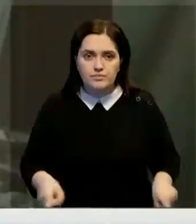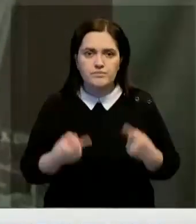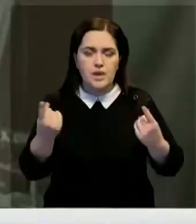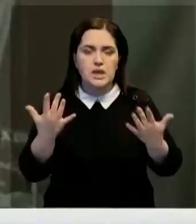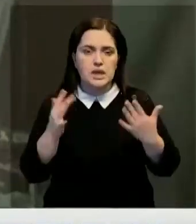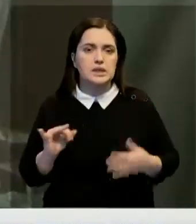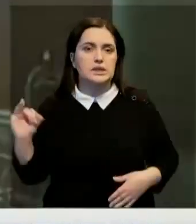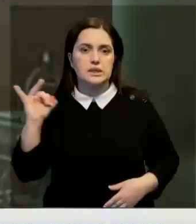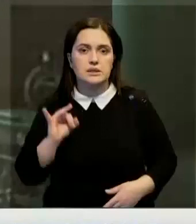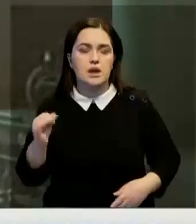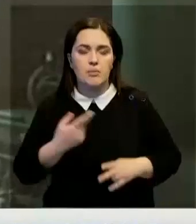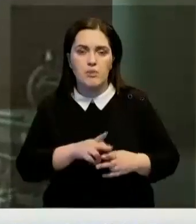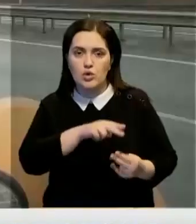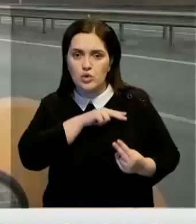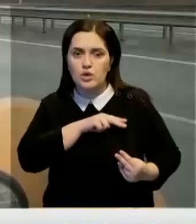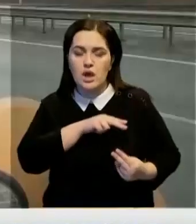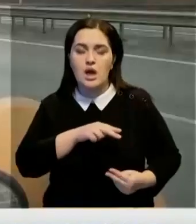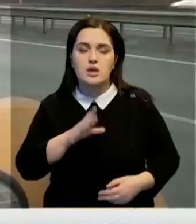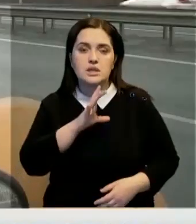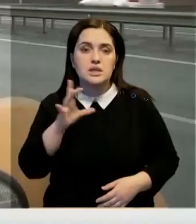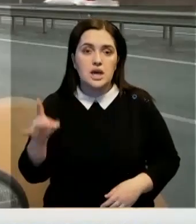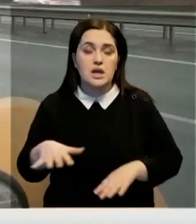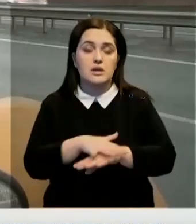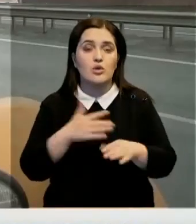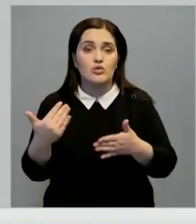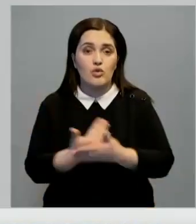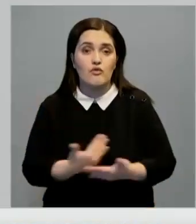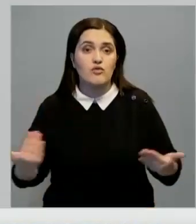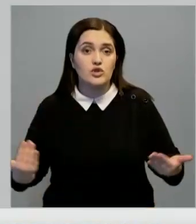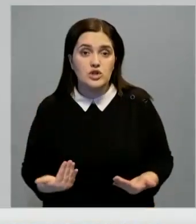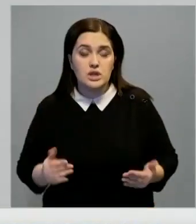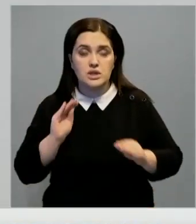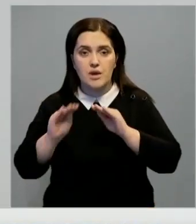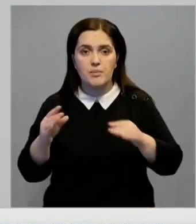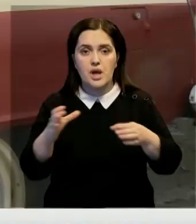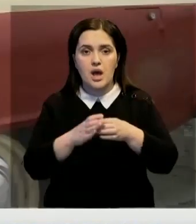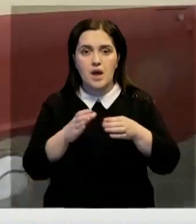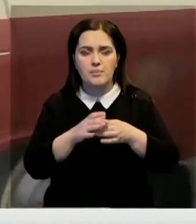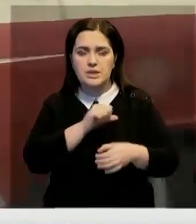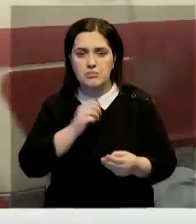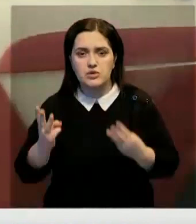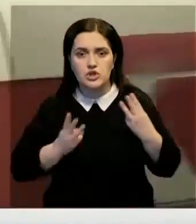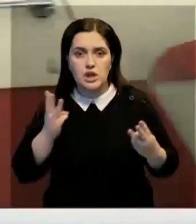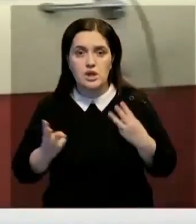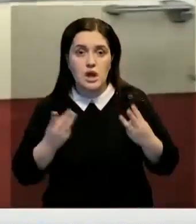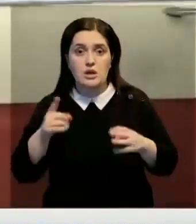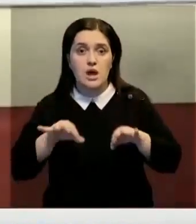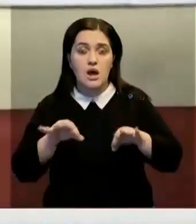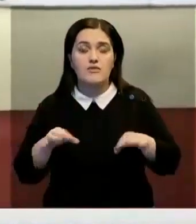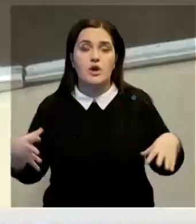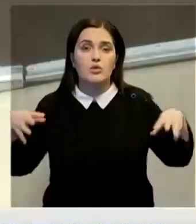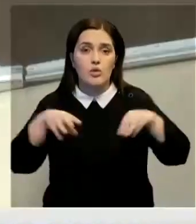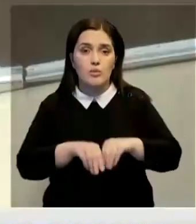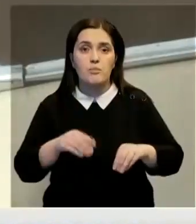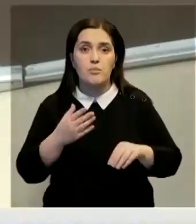летописи созидательного труда советского народа. Новую жизнь старой машины вдыхает команда энтузиастов на базе всего одного автокомплекса на